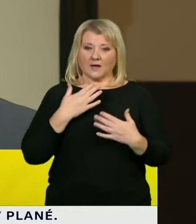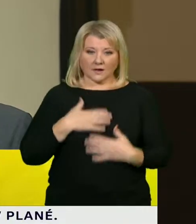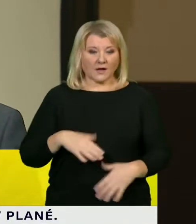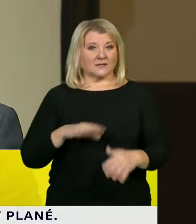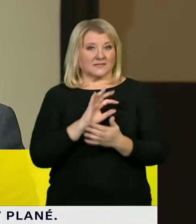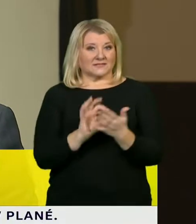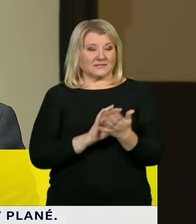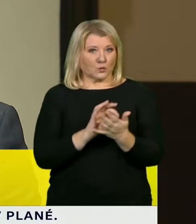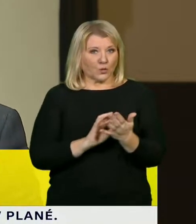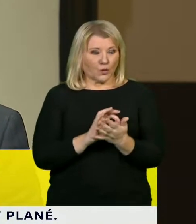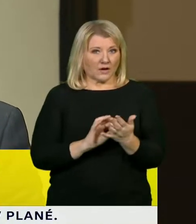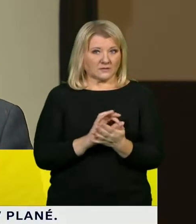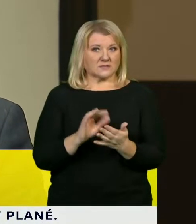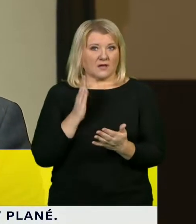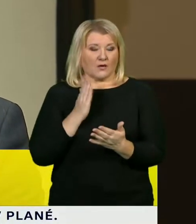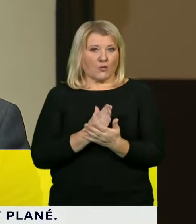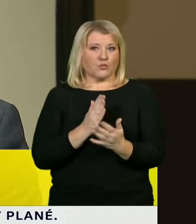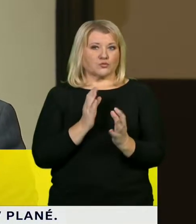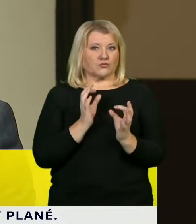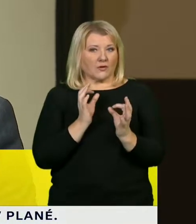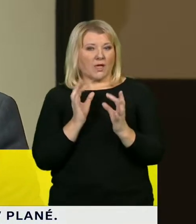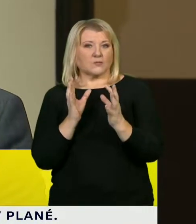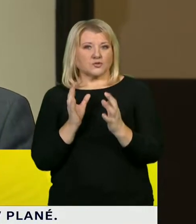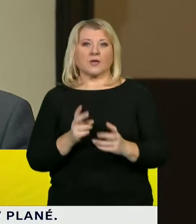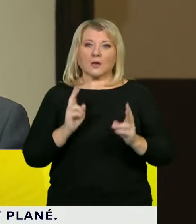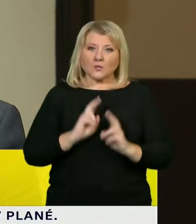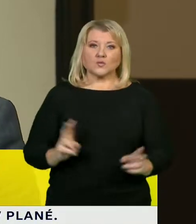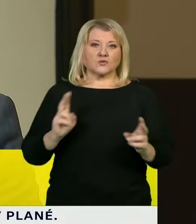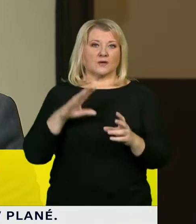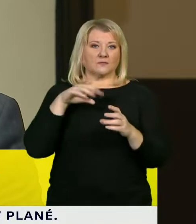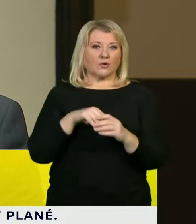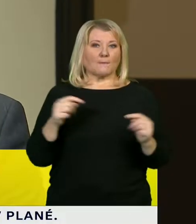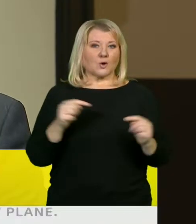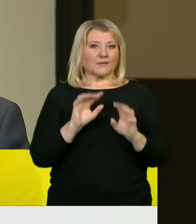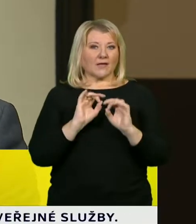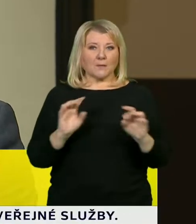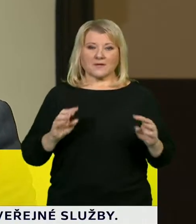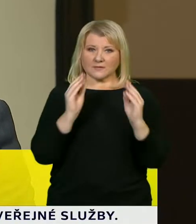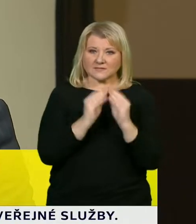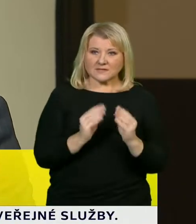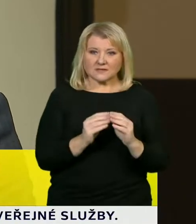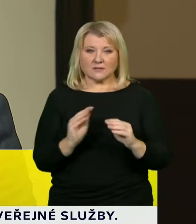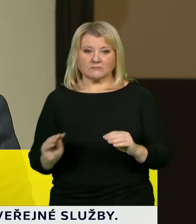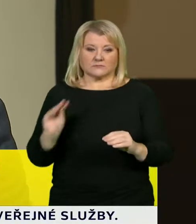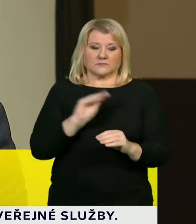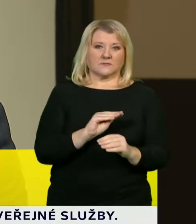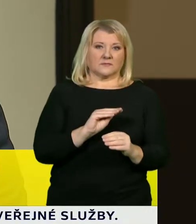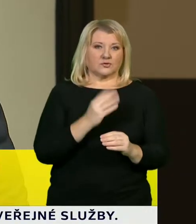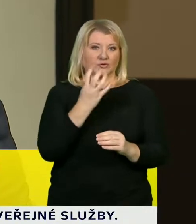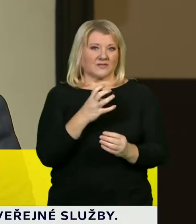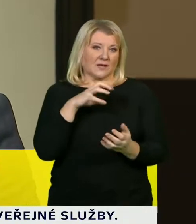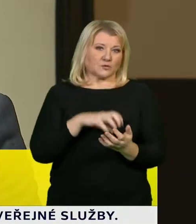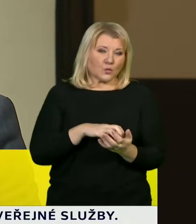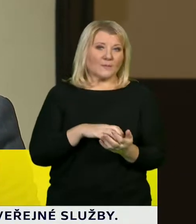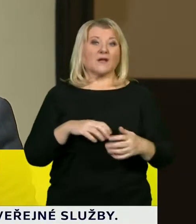situace je natolik dobrá, že se můžeme v rámci protivěnického systému posunout do té další úrovně. Ale tak, jak tady padlo